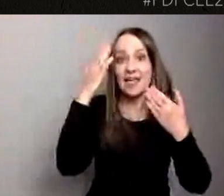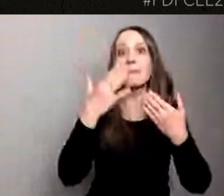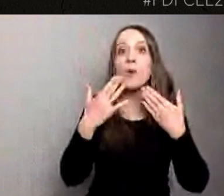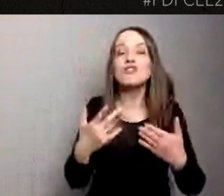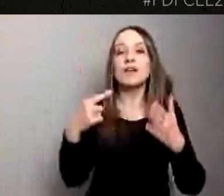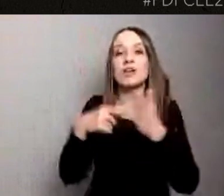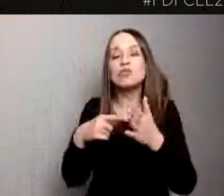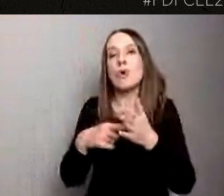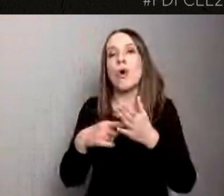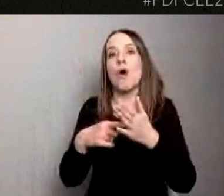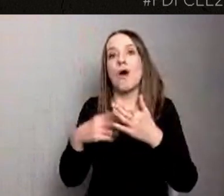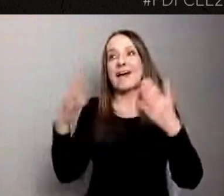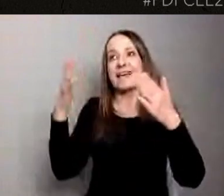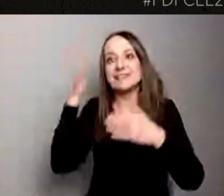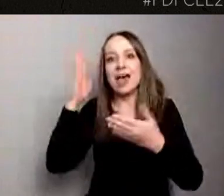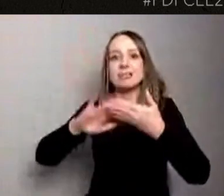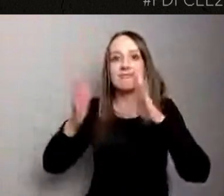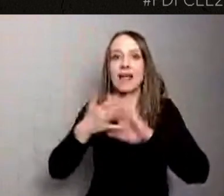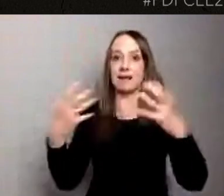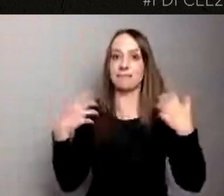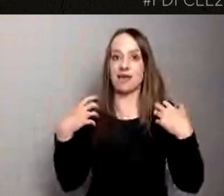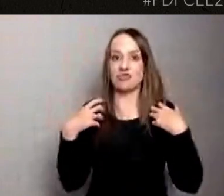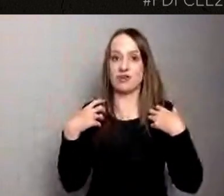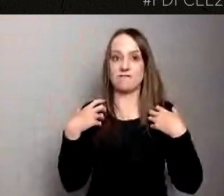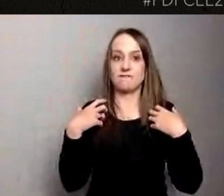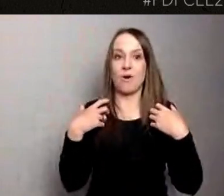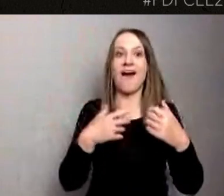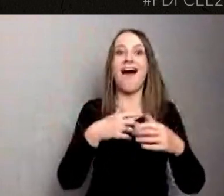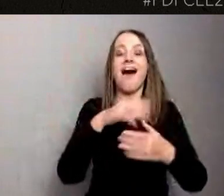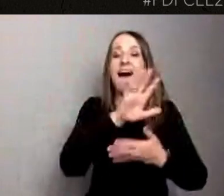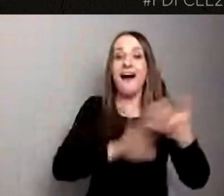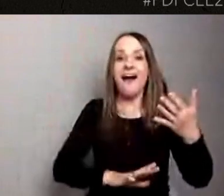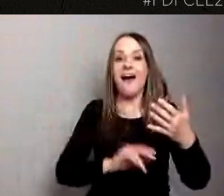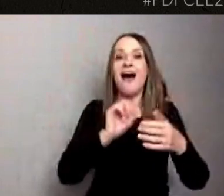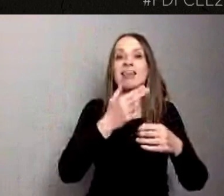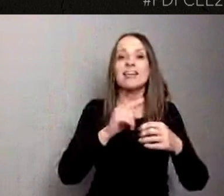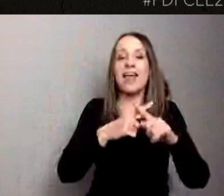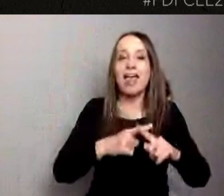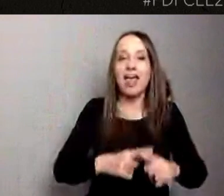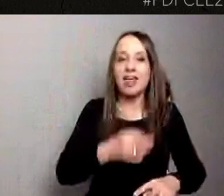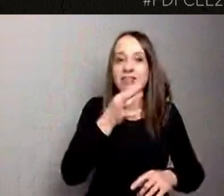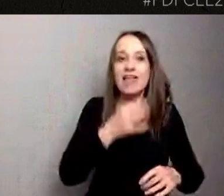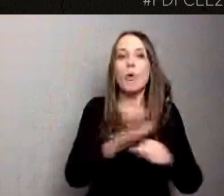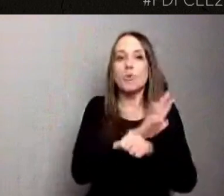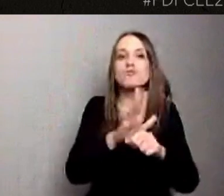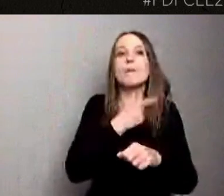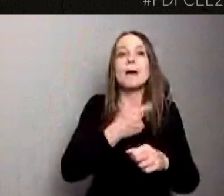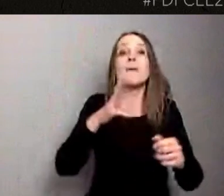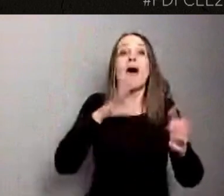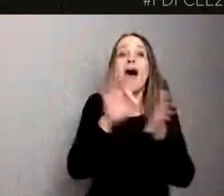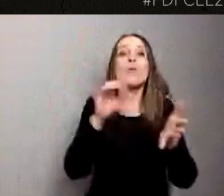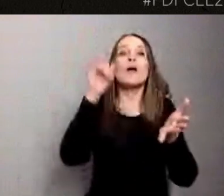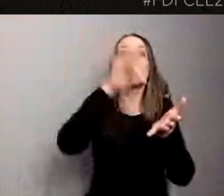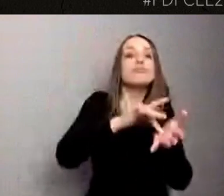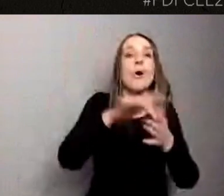łączy. Wypełniają ankietę, bo znają miejsca, bo w nich byli. Więc jakby nie da się zrobić tego